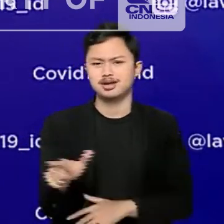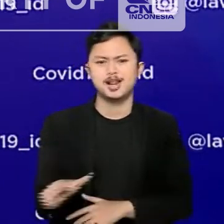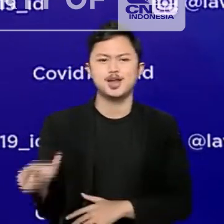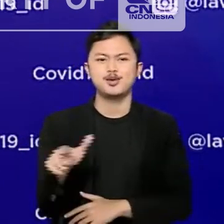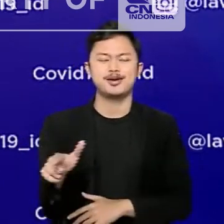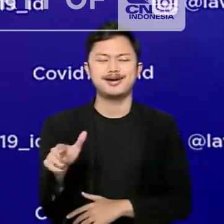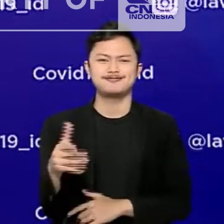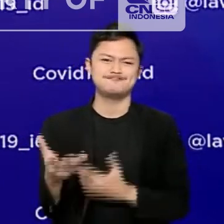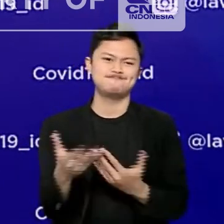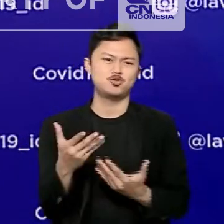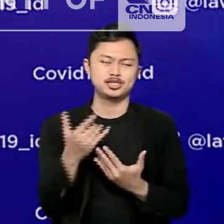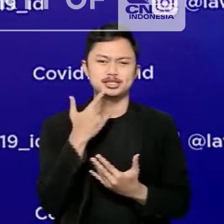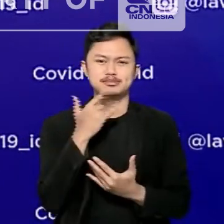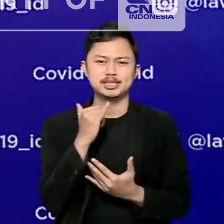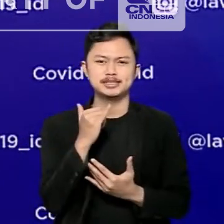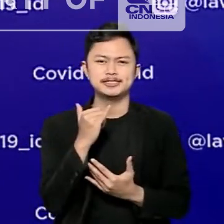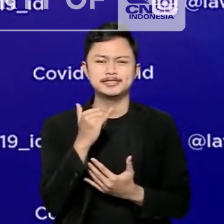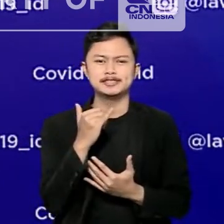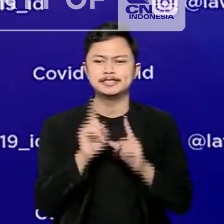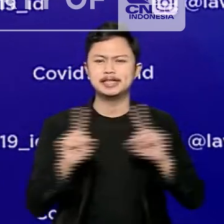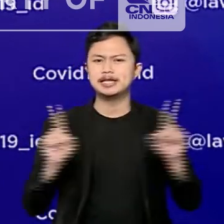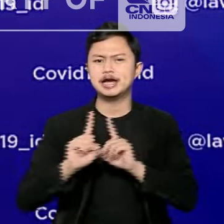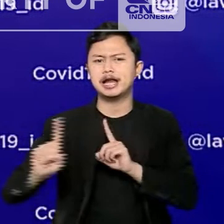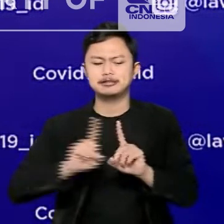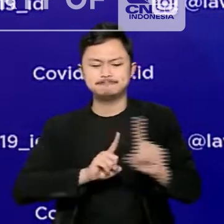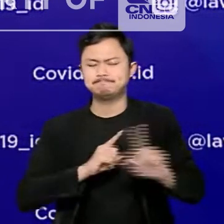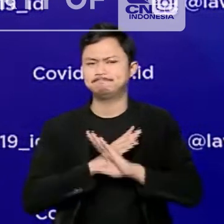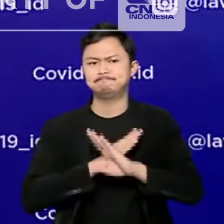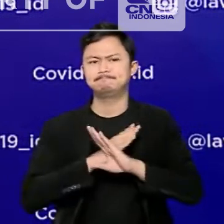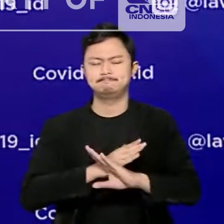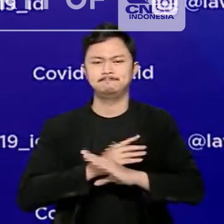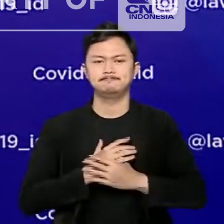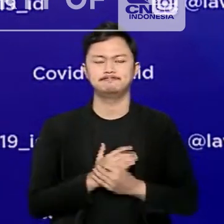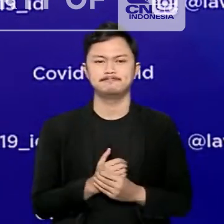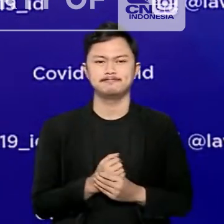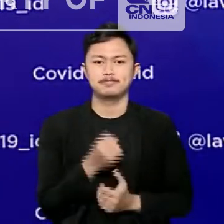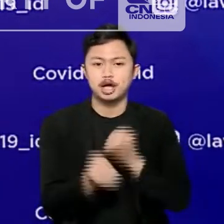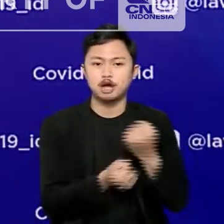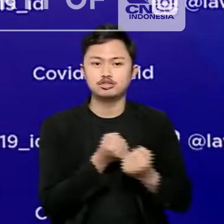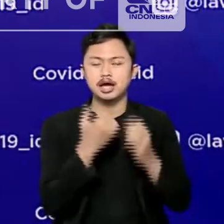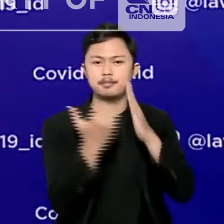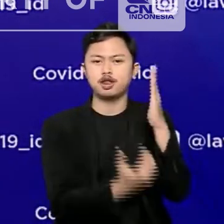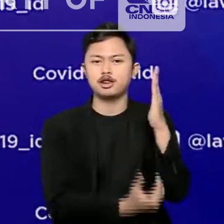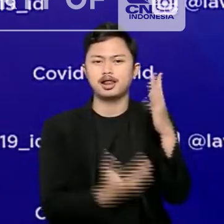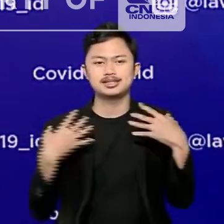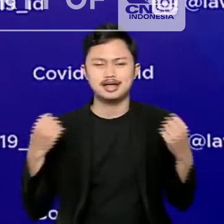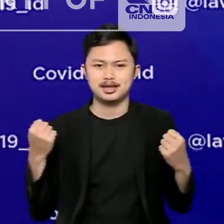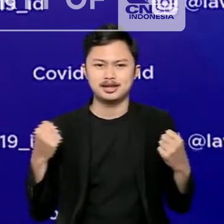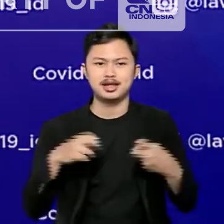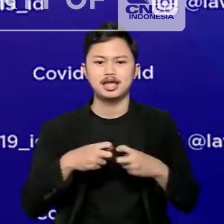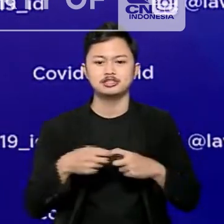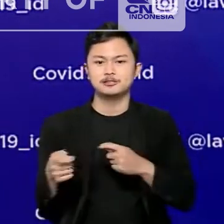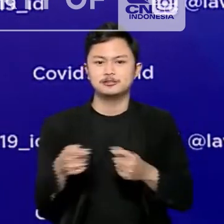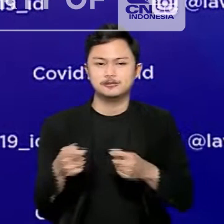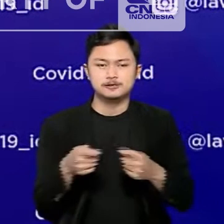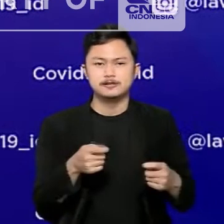,24 persen yang tidak patuh menjaga jarak. Terus mengupayakan protokol kesehatan di saat kondisi kasus sedang